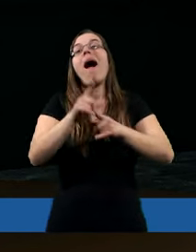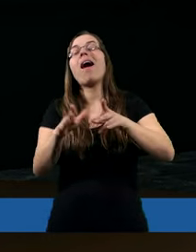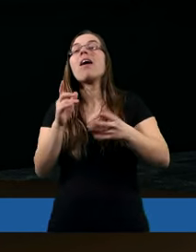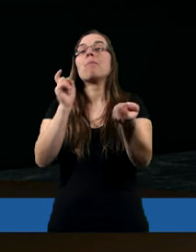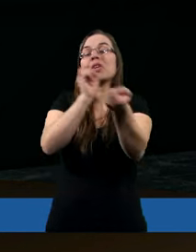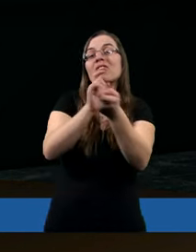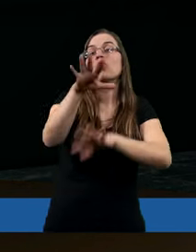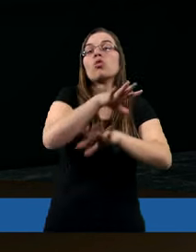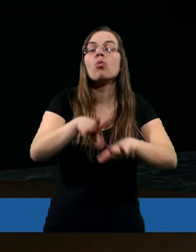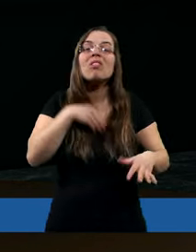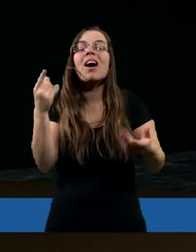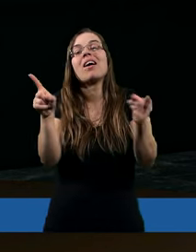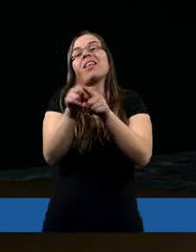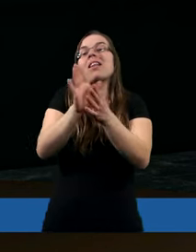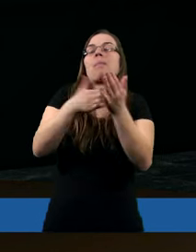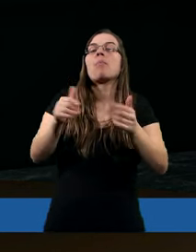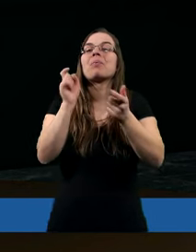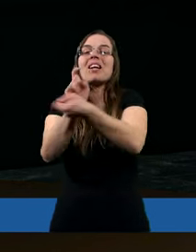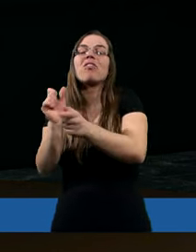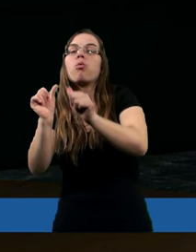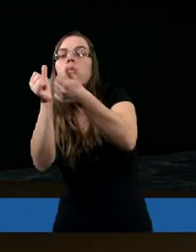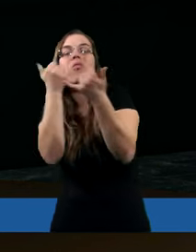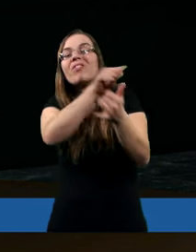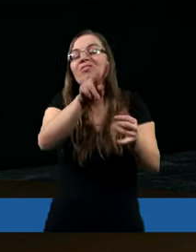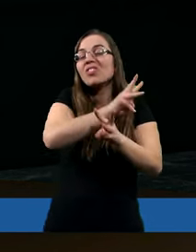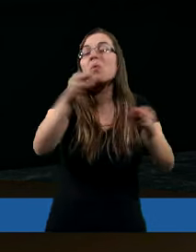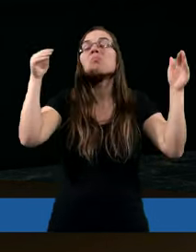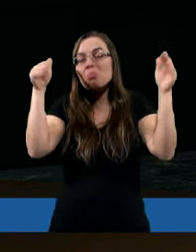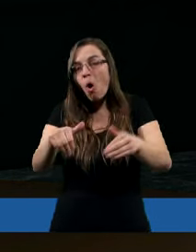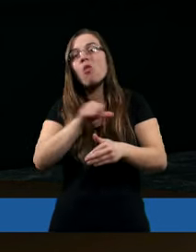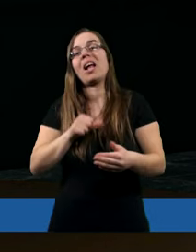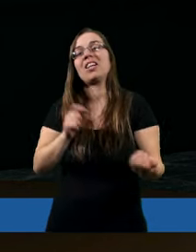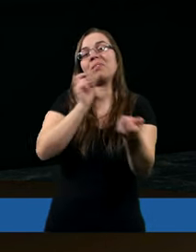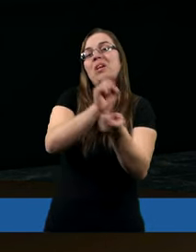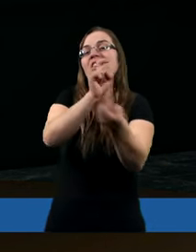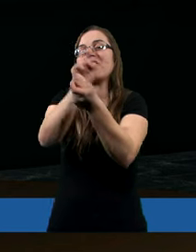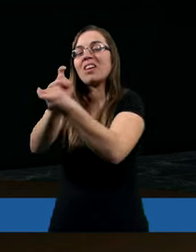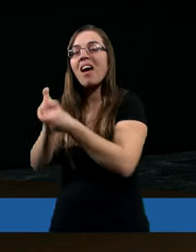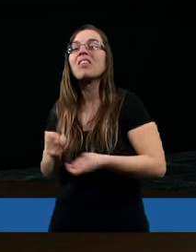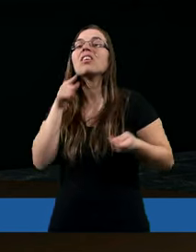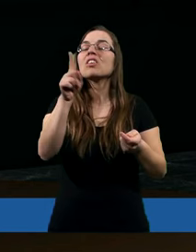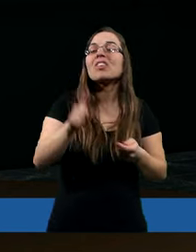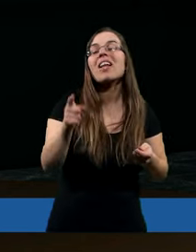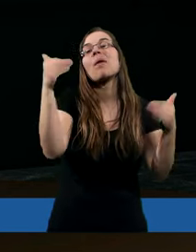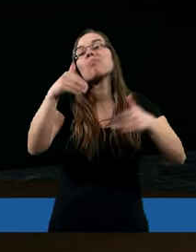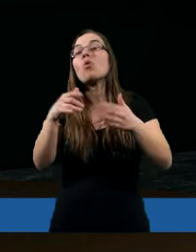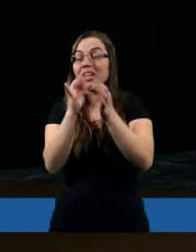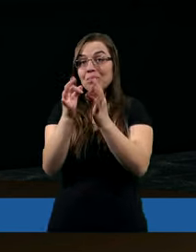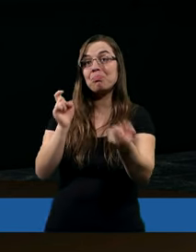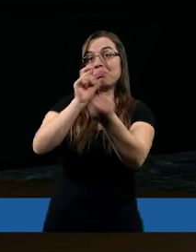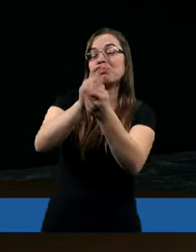przeciwko wszystkim osobom bóstwa możemy się sprzeciwić, tylko że to zawsze się dla nas źle kończy.